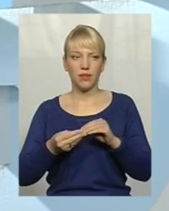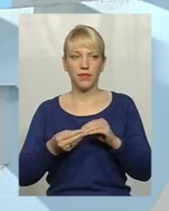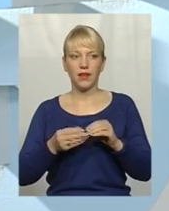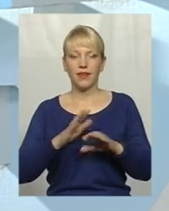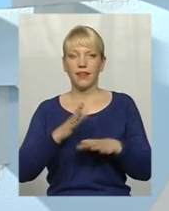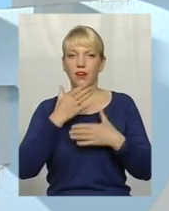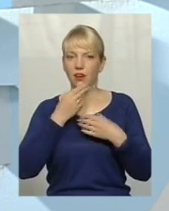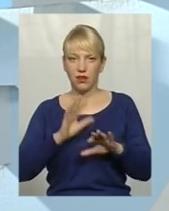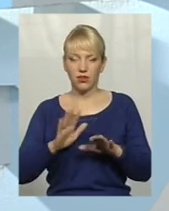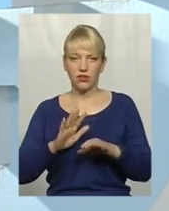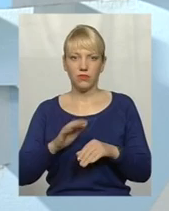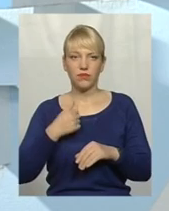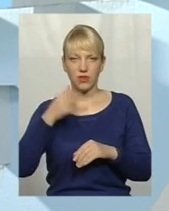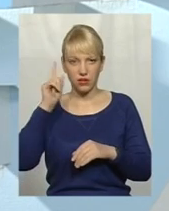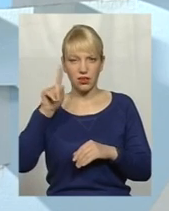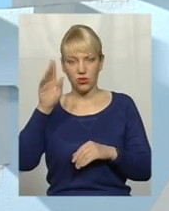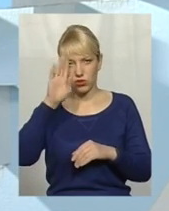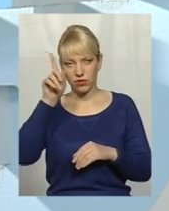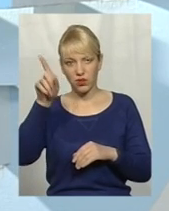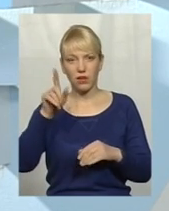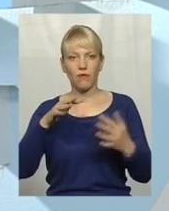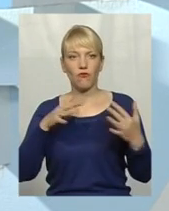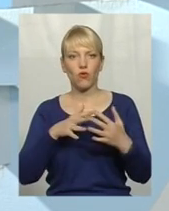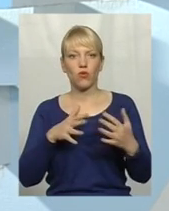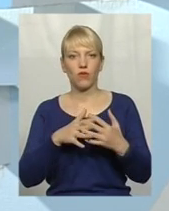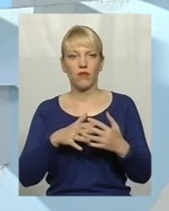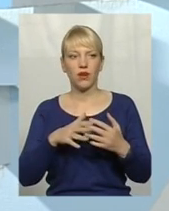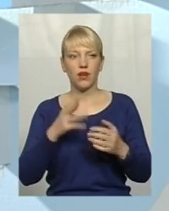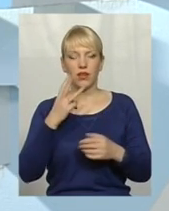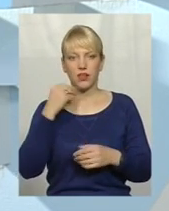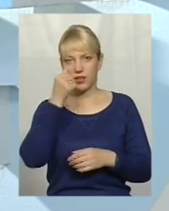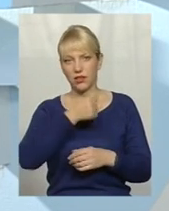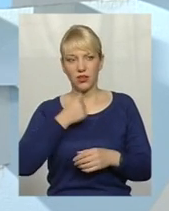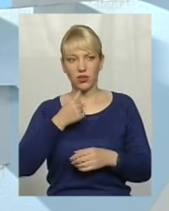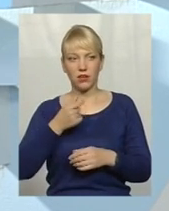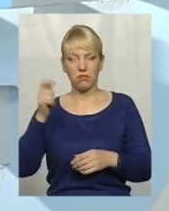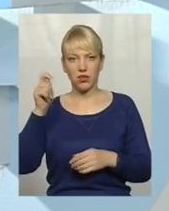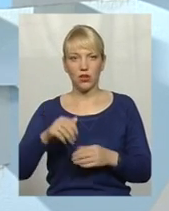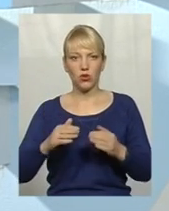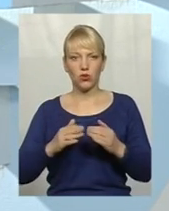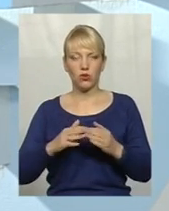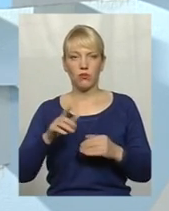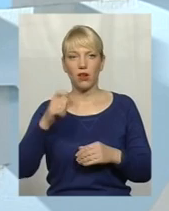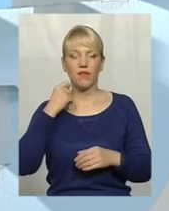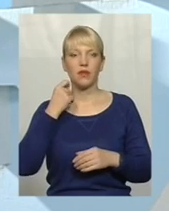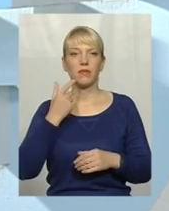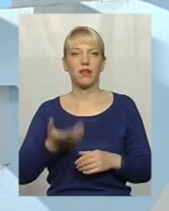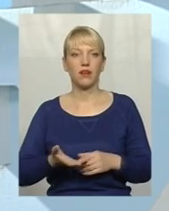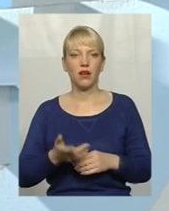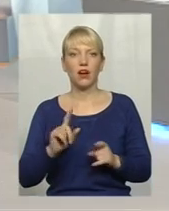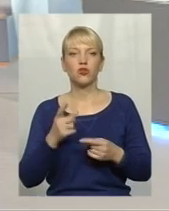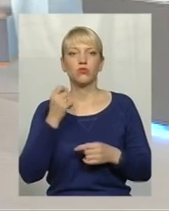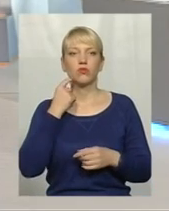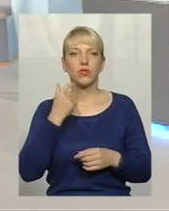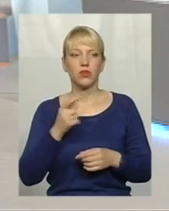негарно, я знаю, що він там воював як третій рік, приїжджає додому і п'є. А п'є тому,